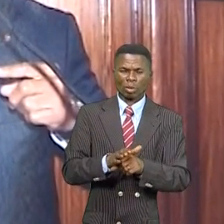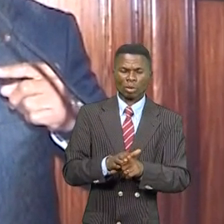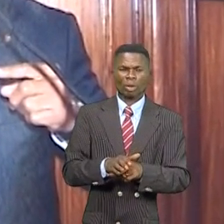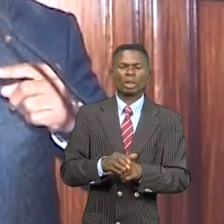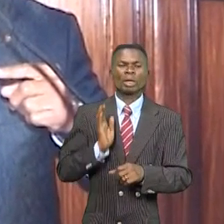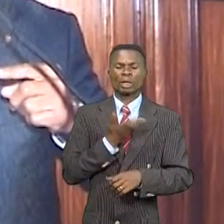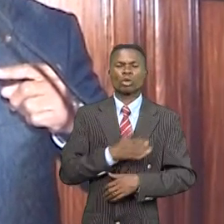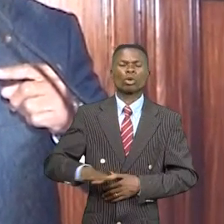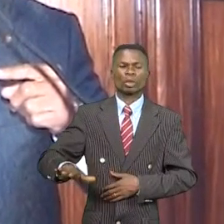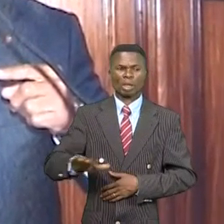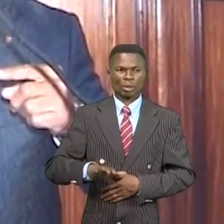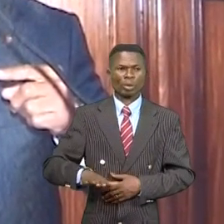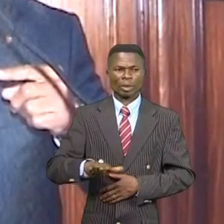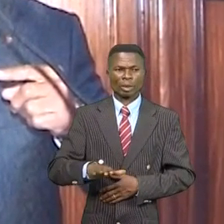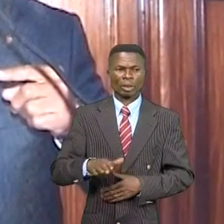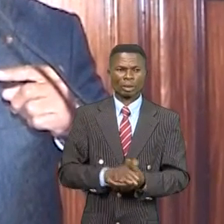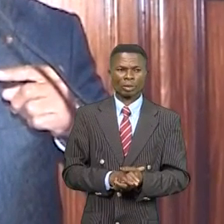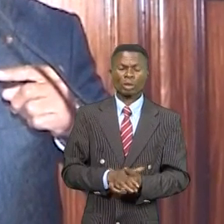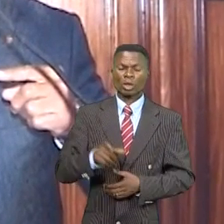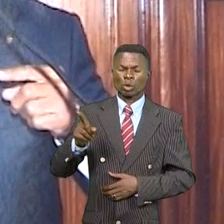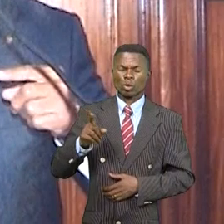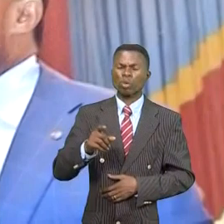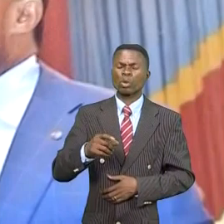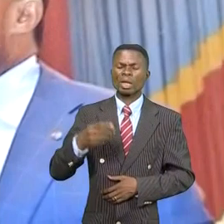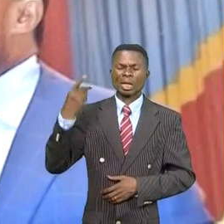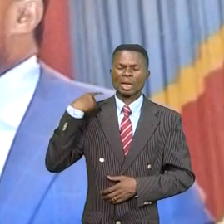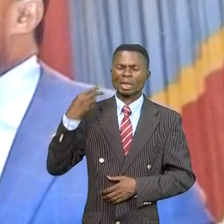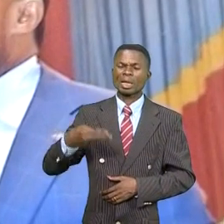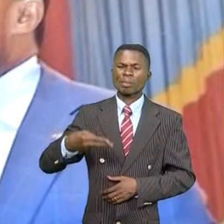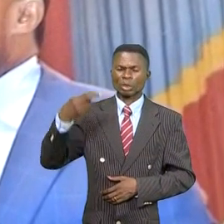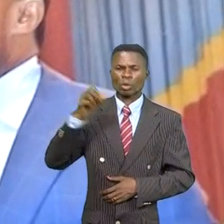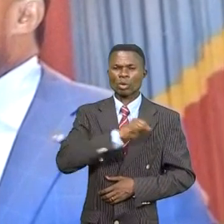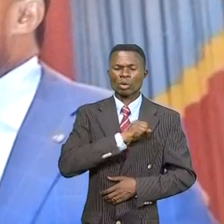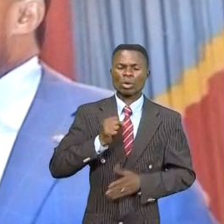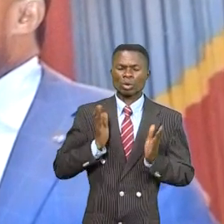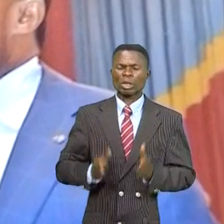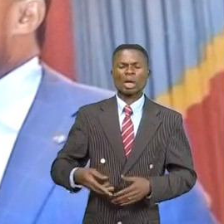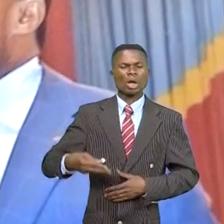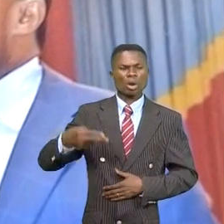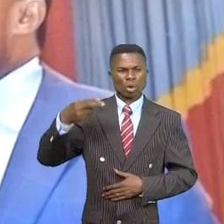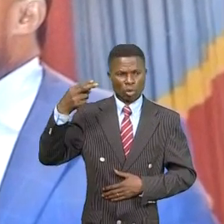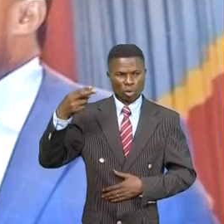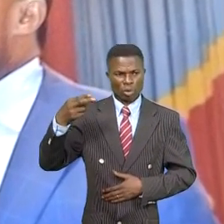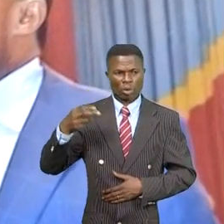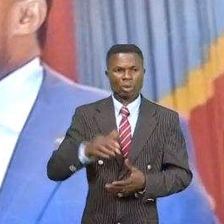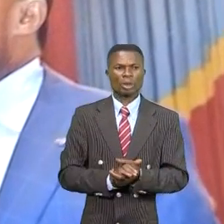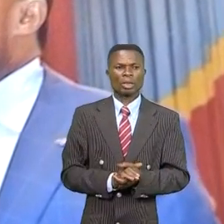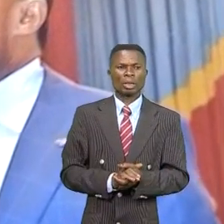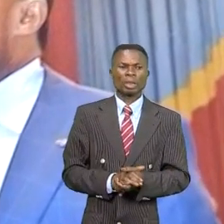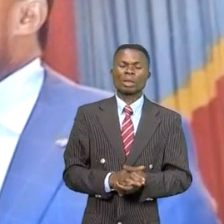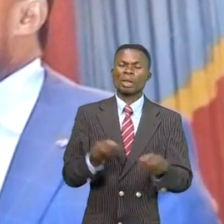renseignement c'est quelqu'un qui était profondément l'invite qui disait ce qu'il pensait il était le genre de député de